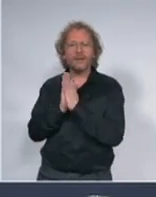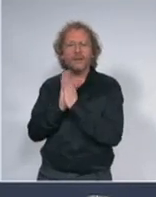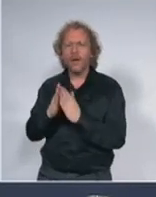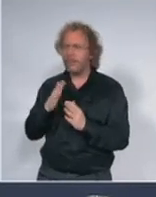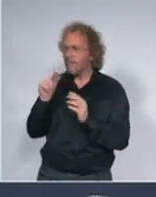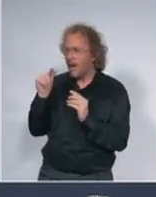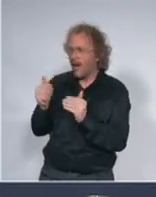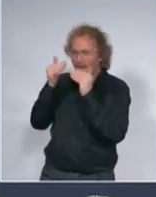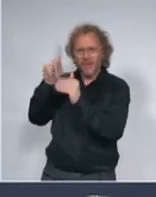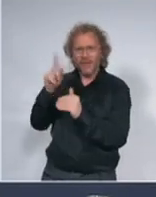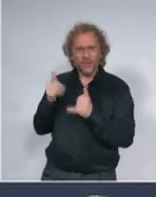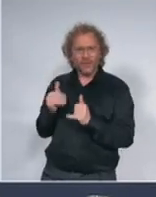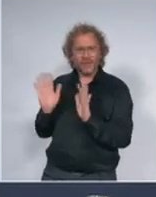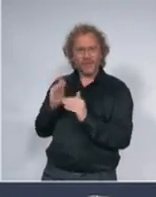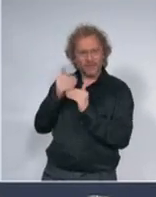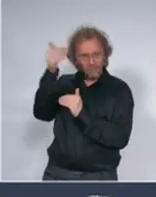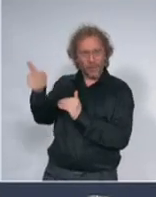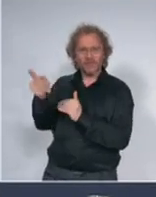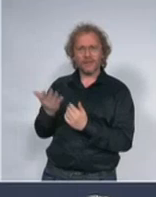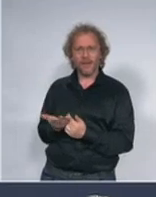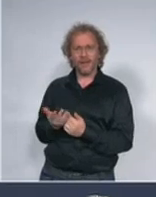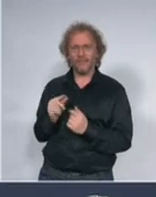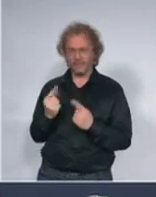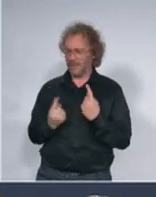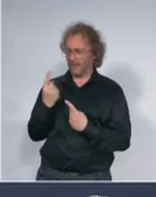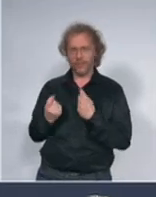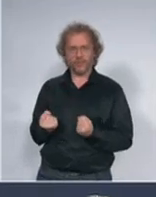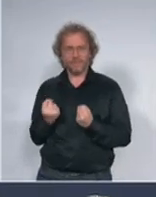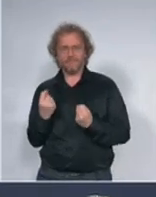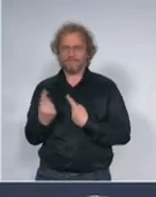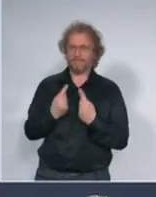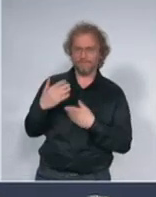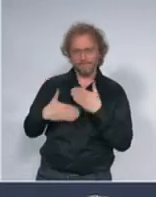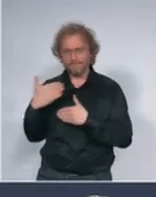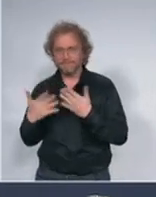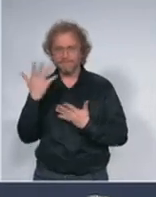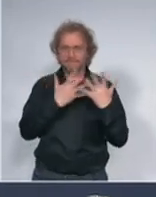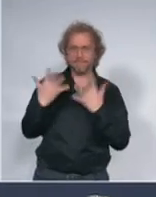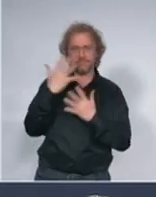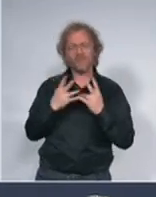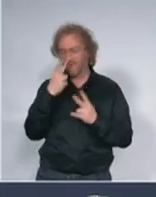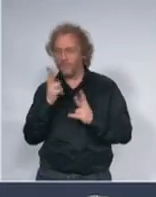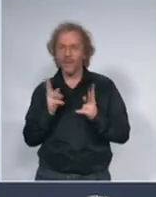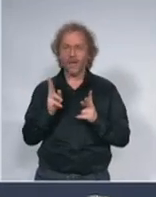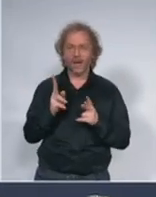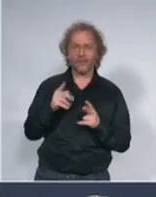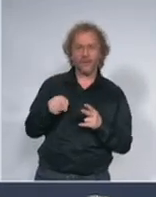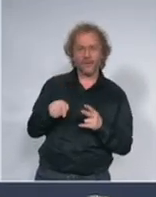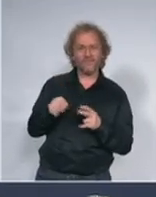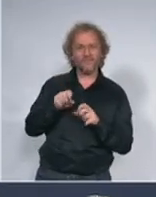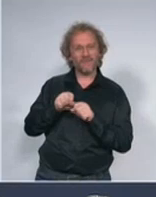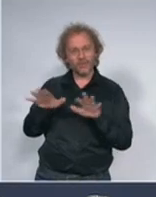odlože dok ne stabilizujemo situaciju dok ne vidimo kako će se ovaj virus dalje